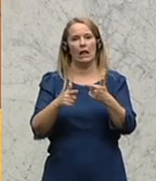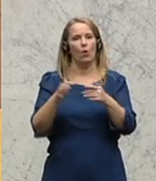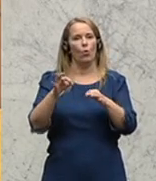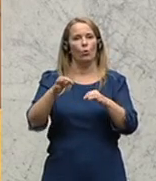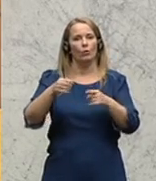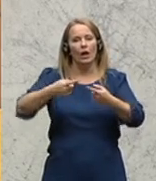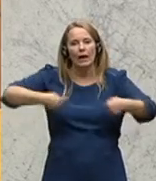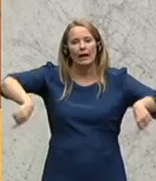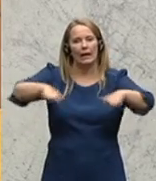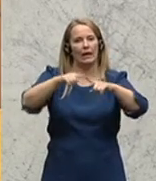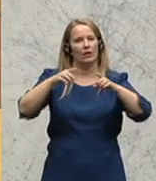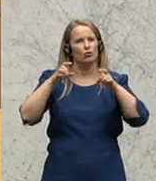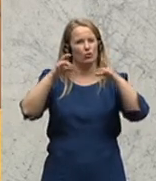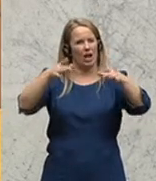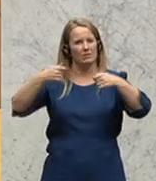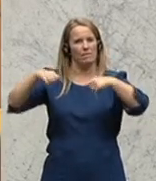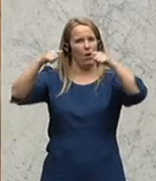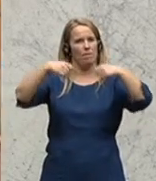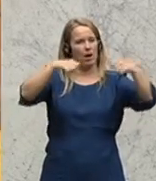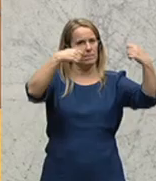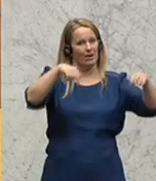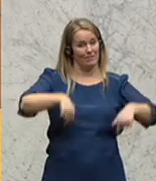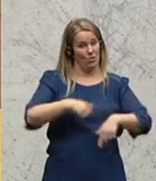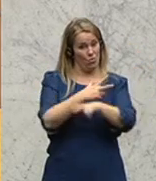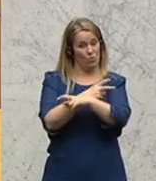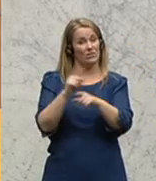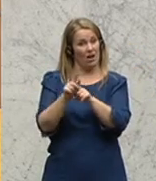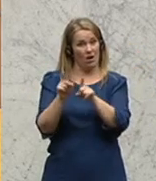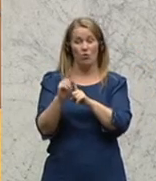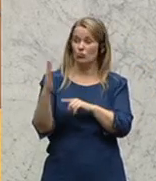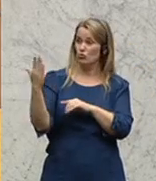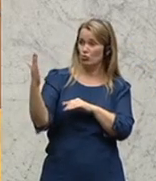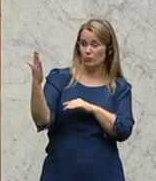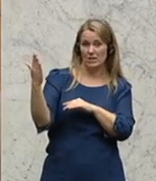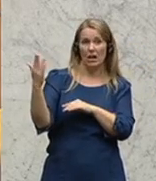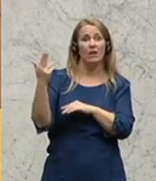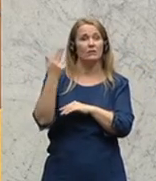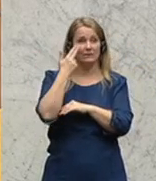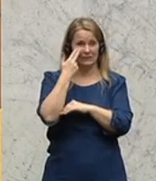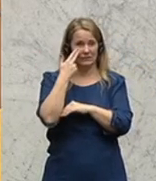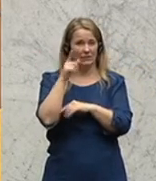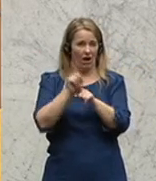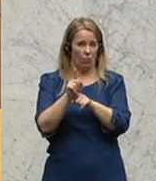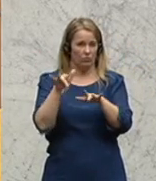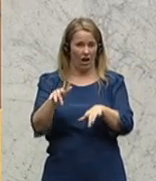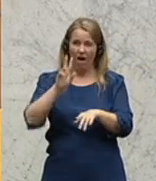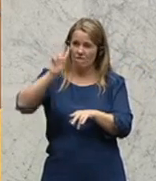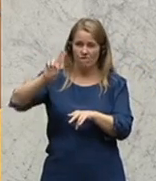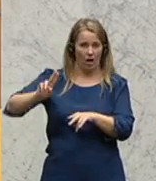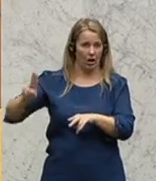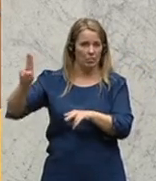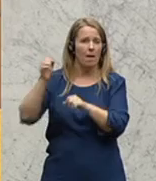Ringstraßen Prachtbauten. Im eigenen österreichischen Spiegel hat man auch etwas, hat man ein Medium, das auch braune Flecken hat.